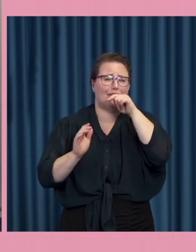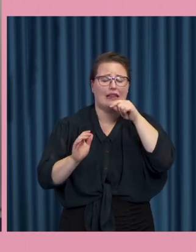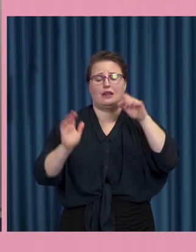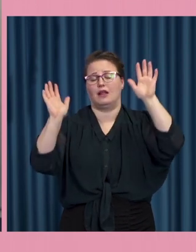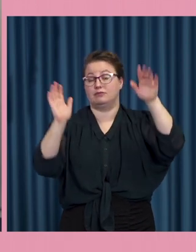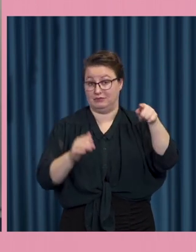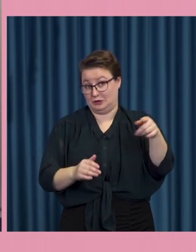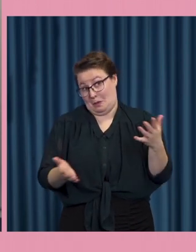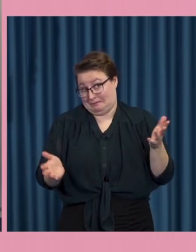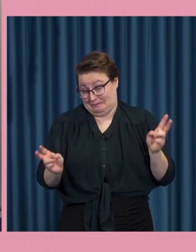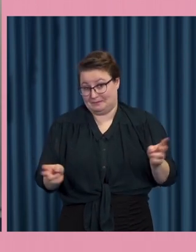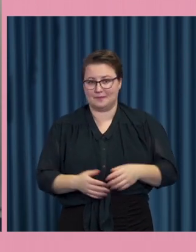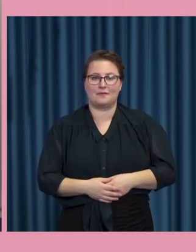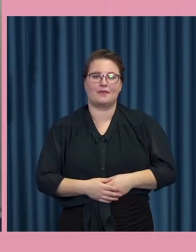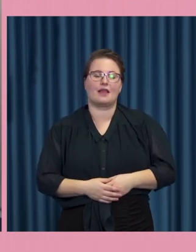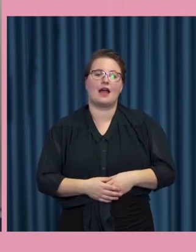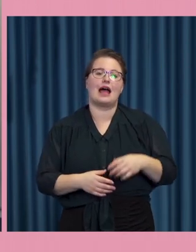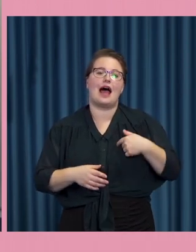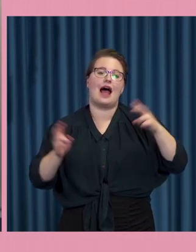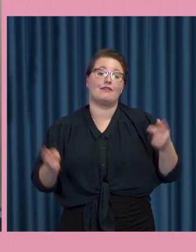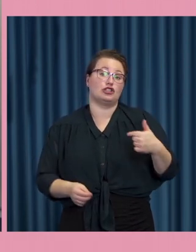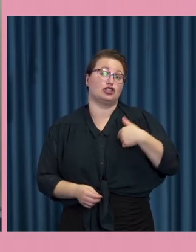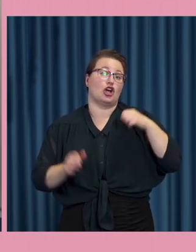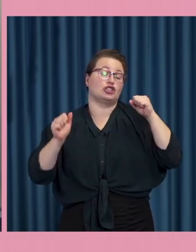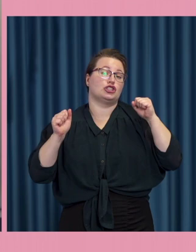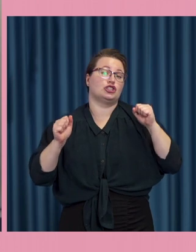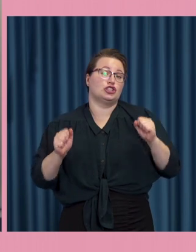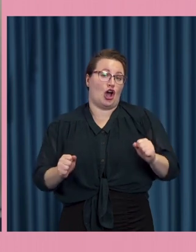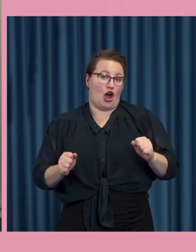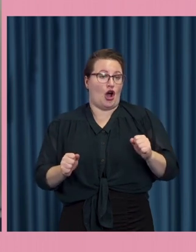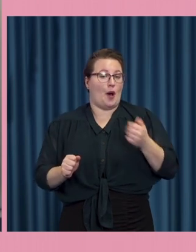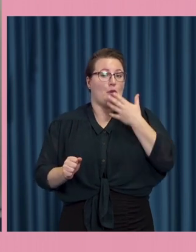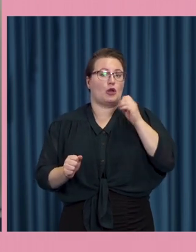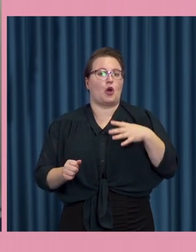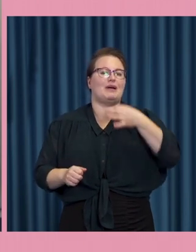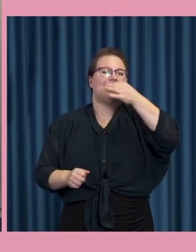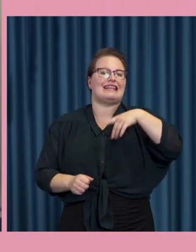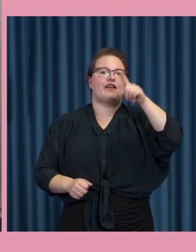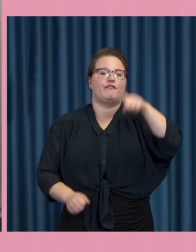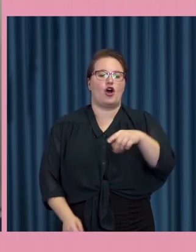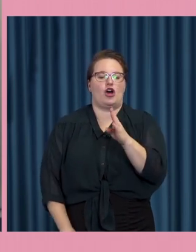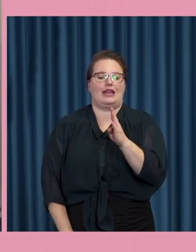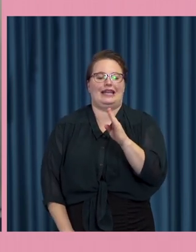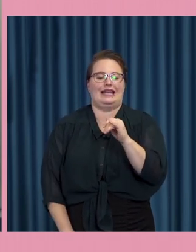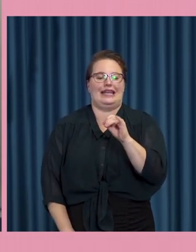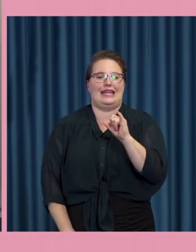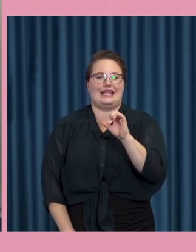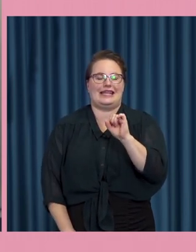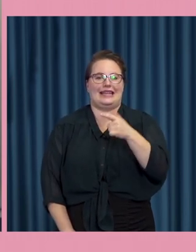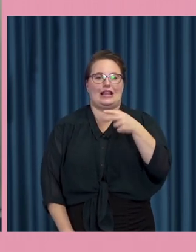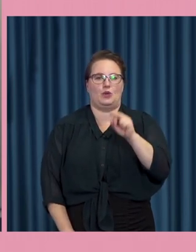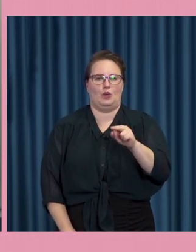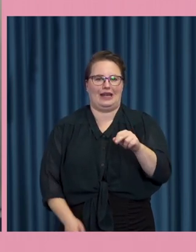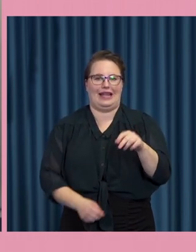jag ska ju alltså tala om risken för digitatur. jag menar redan Genghis Khan för